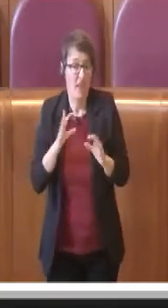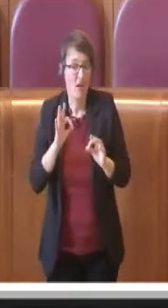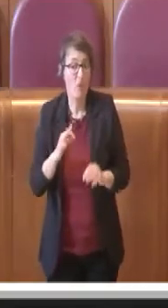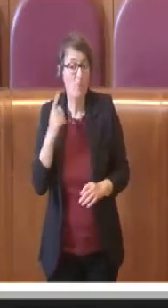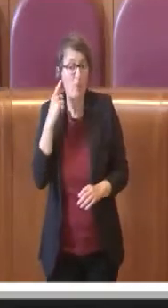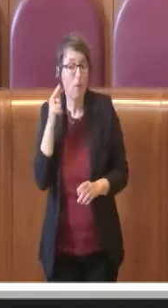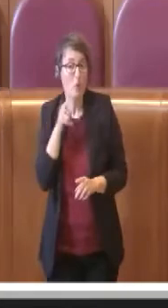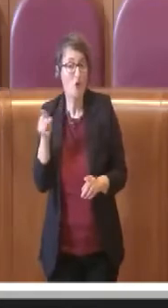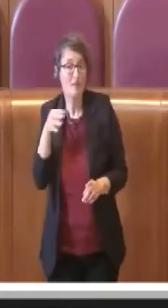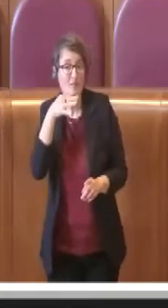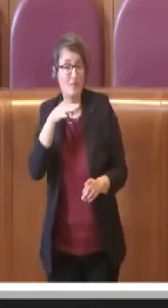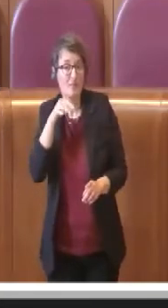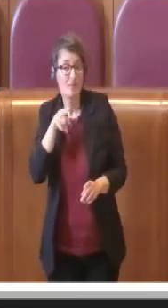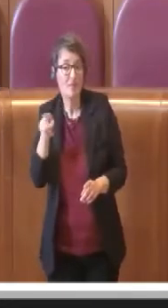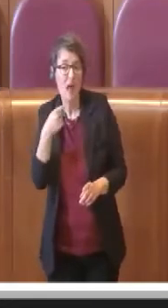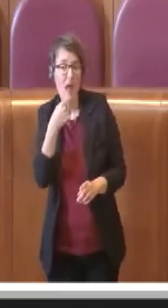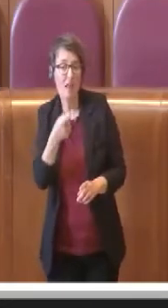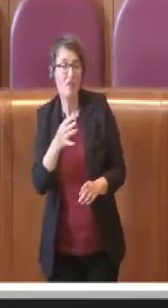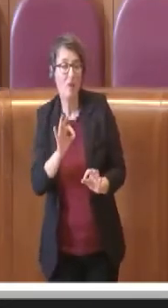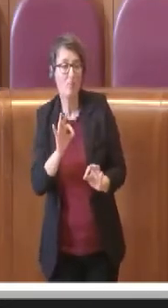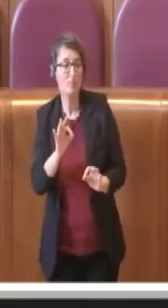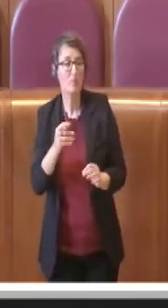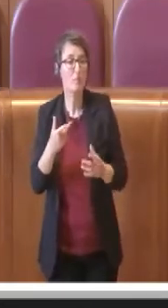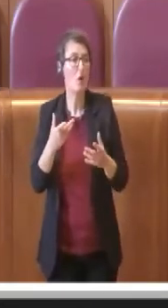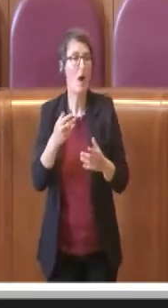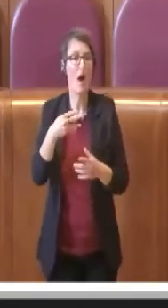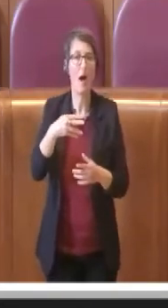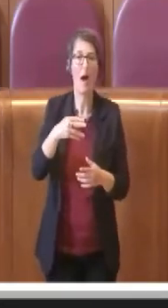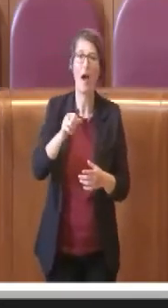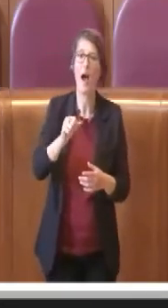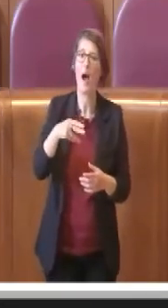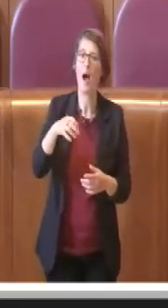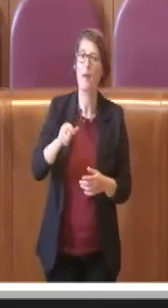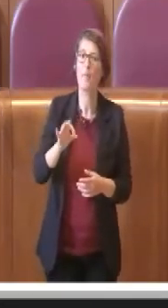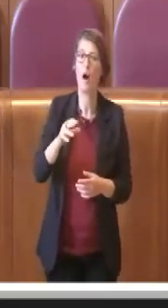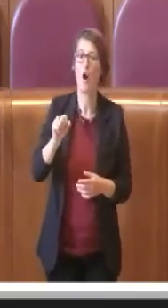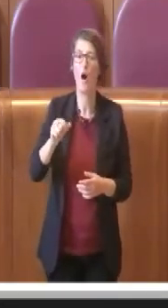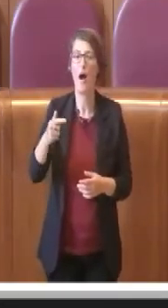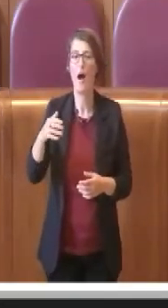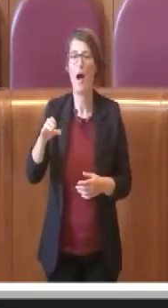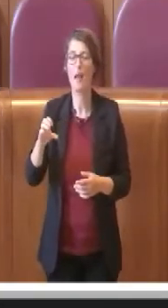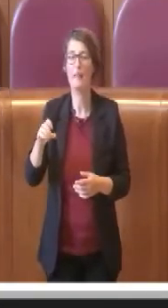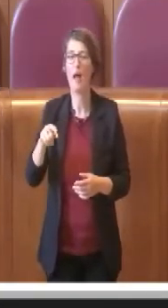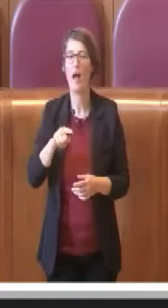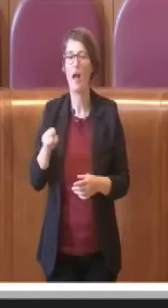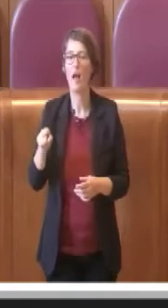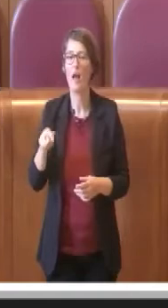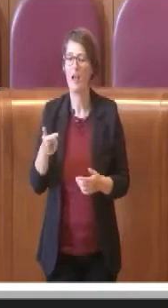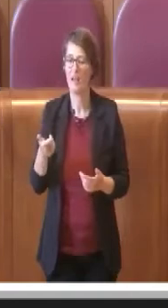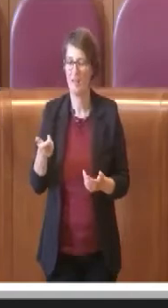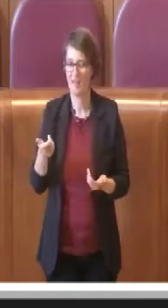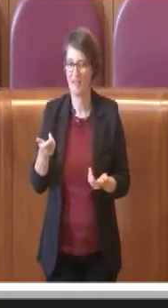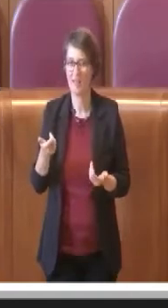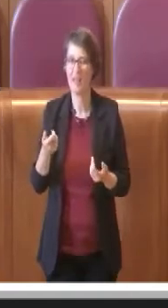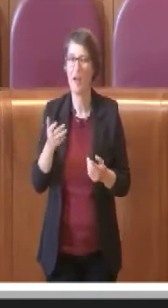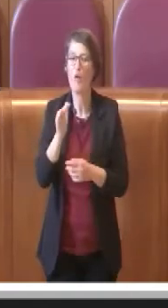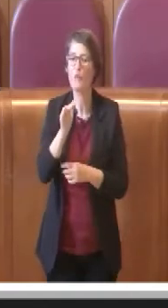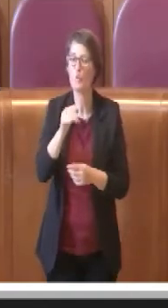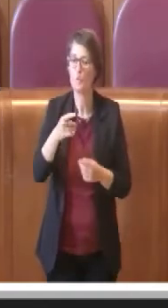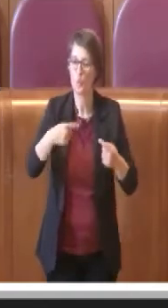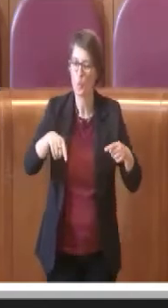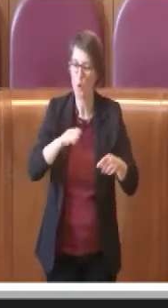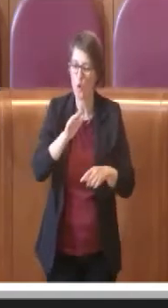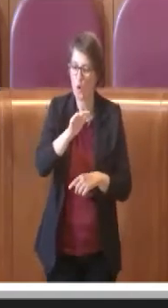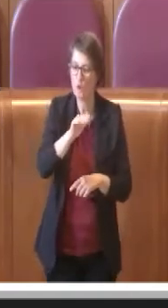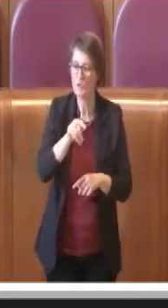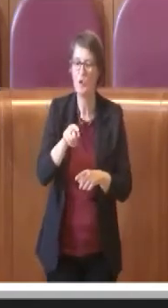le società AMA e ATAC verranno lasciate alle consigliature future e